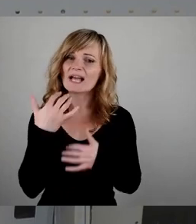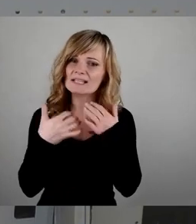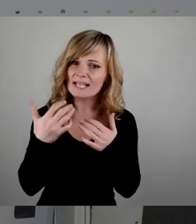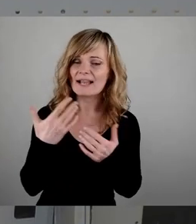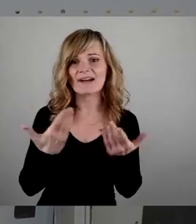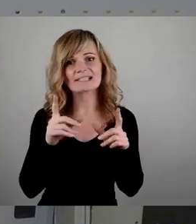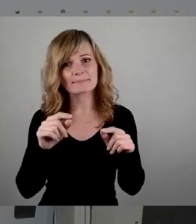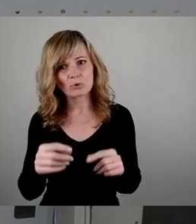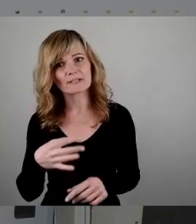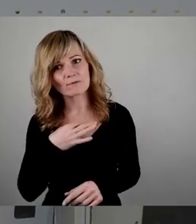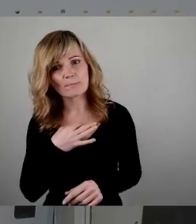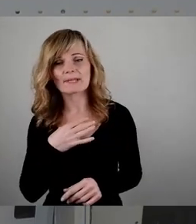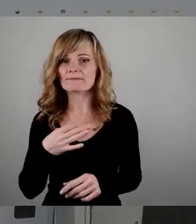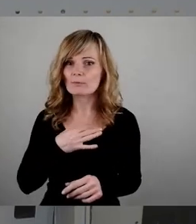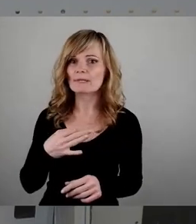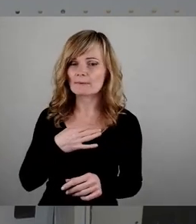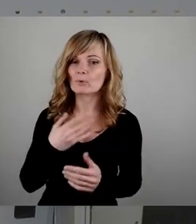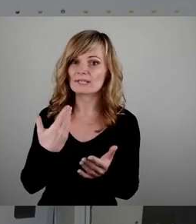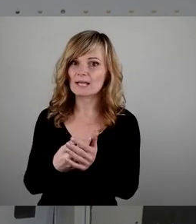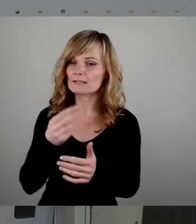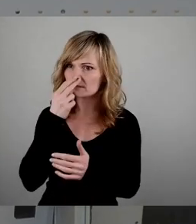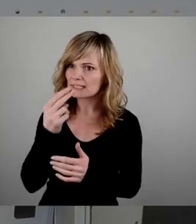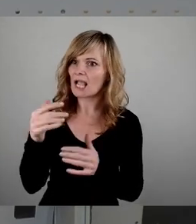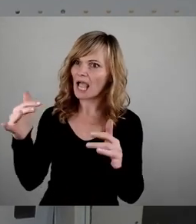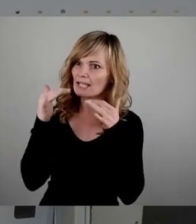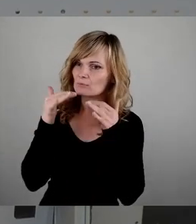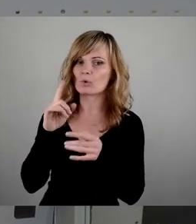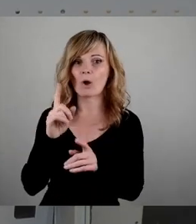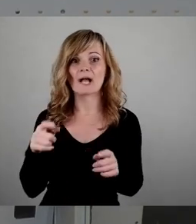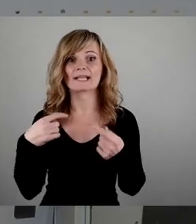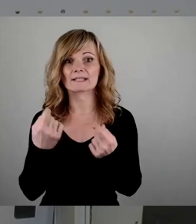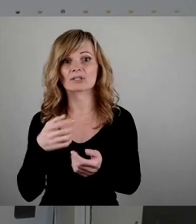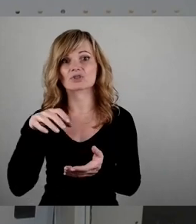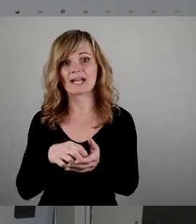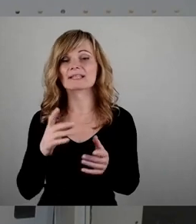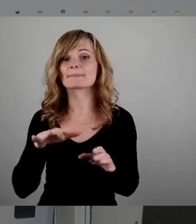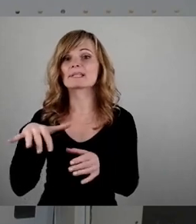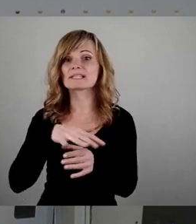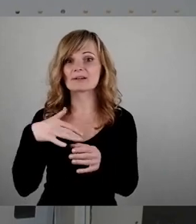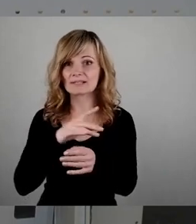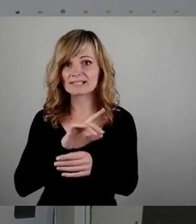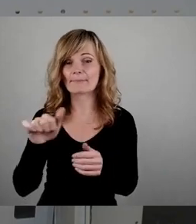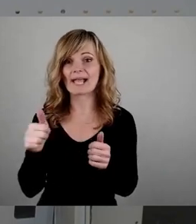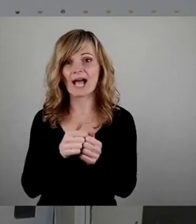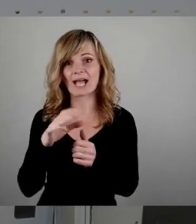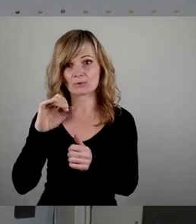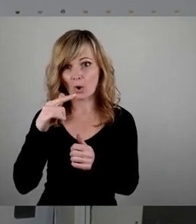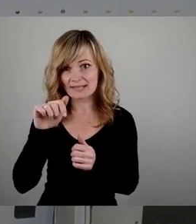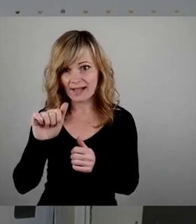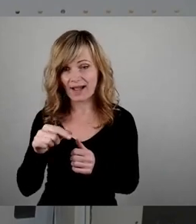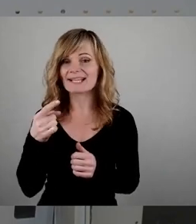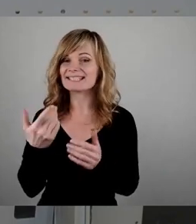tatsächlich beeindruckt. Und auch das Ergebnis, der Stadtbezirksbeirat Kotter hat an diesem Abend ein